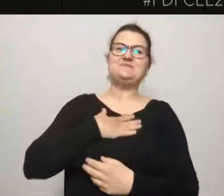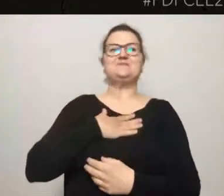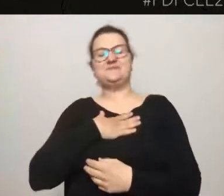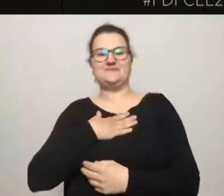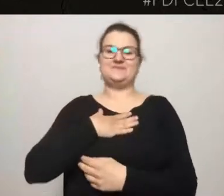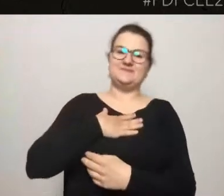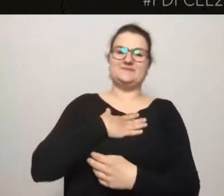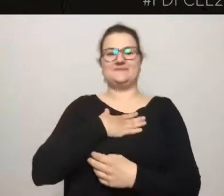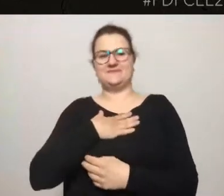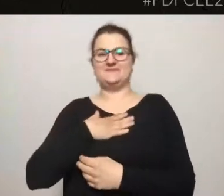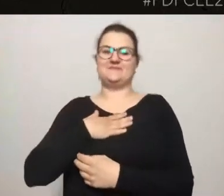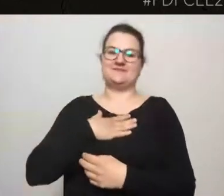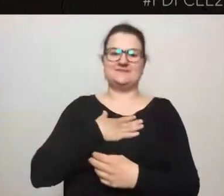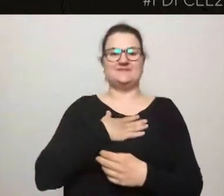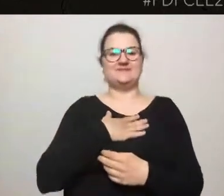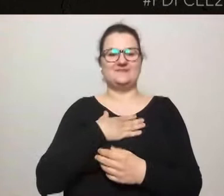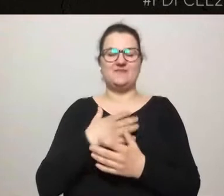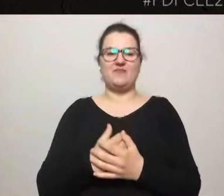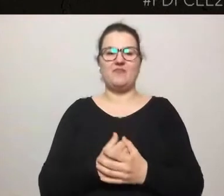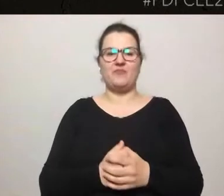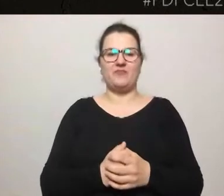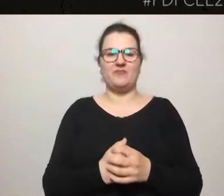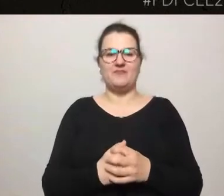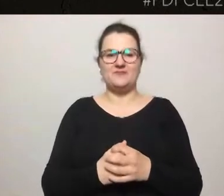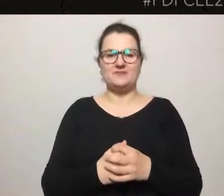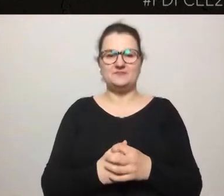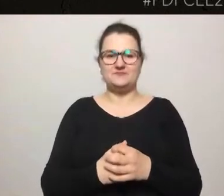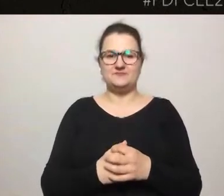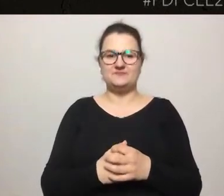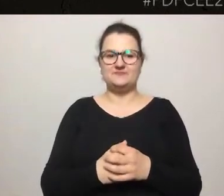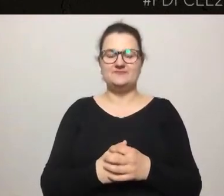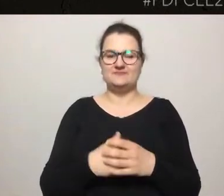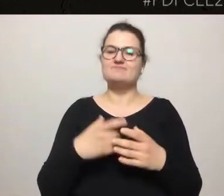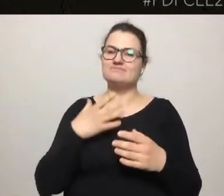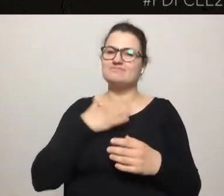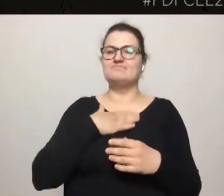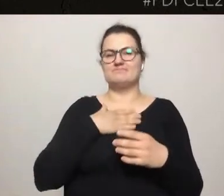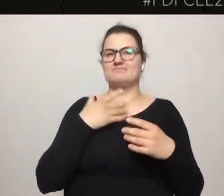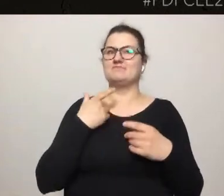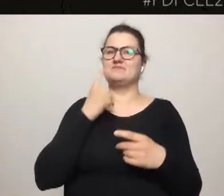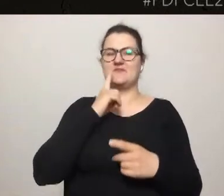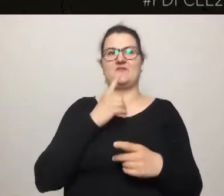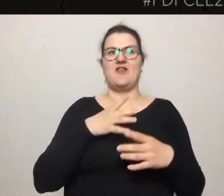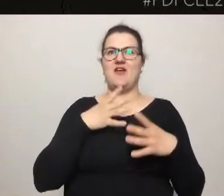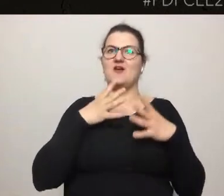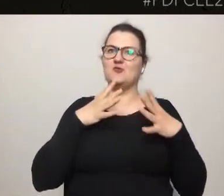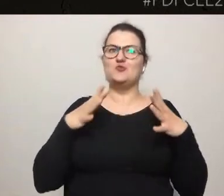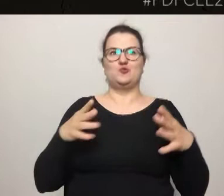duży lepszy dostęp do wiedzy, ale czy on jest w stanie nam zastąpić kontakt?